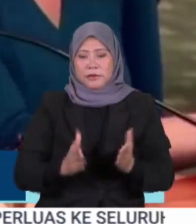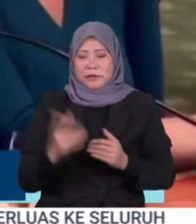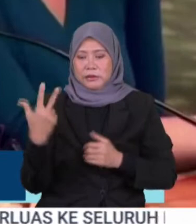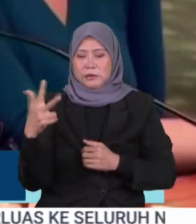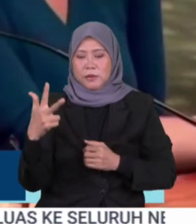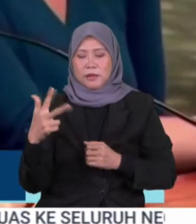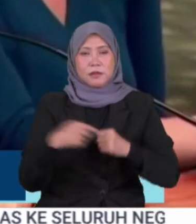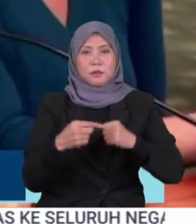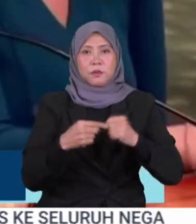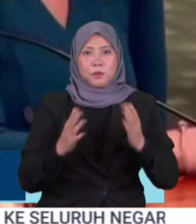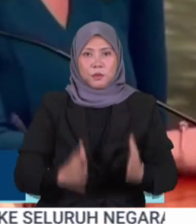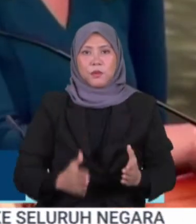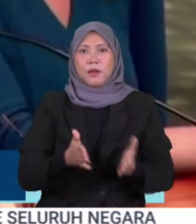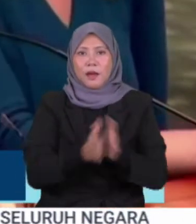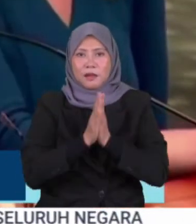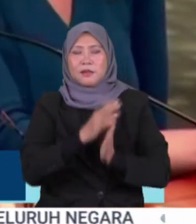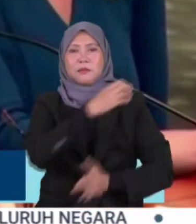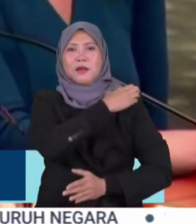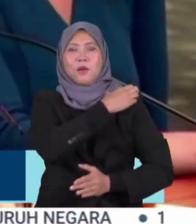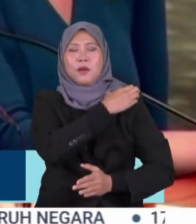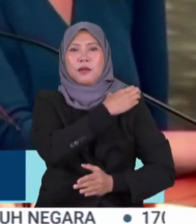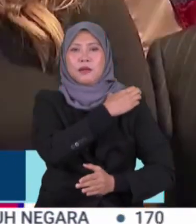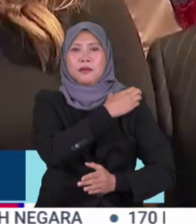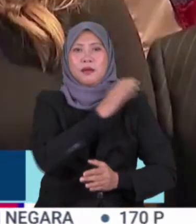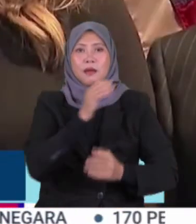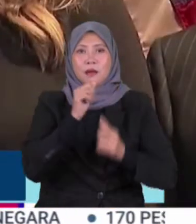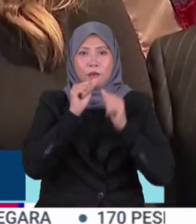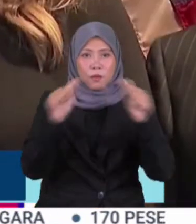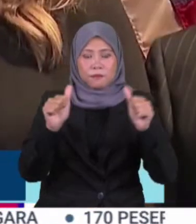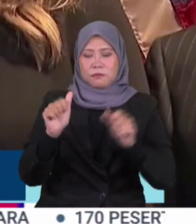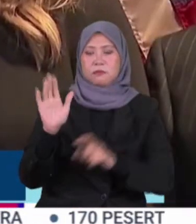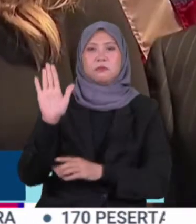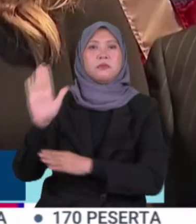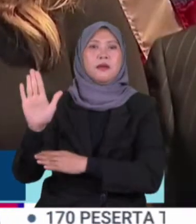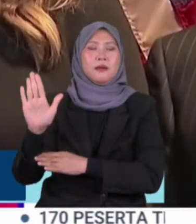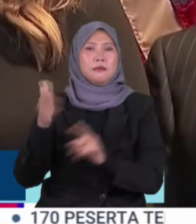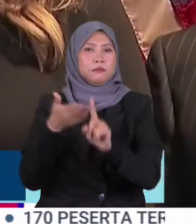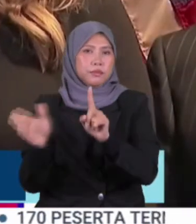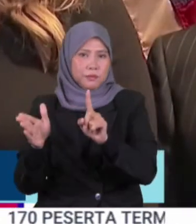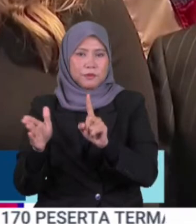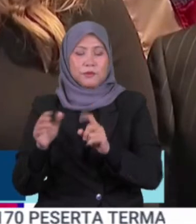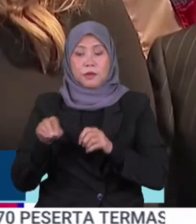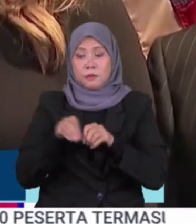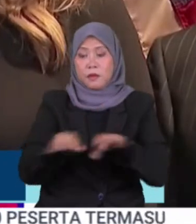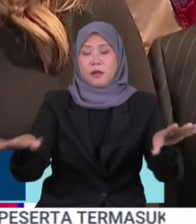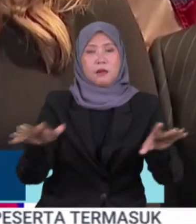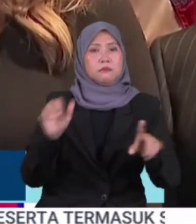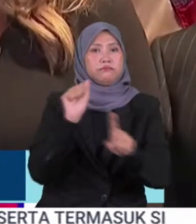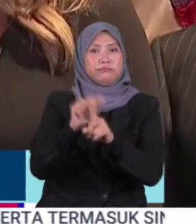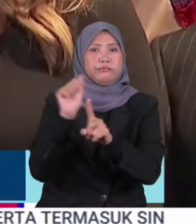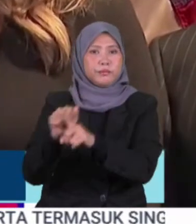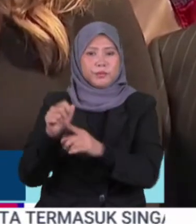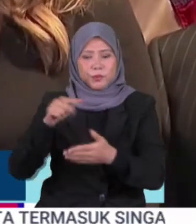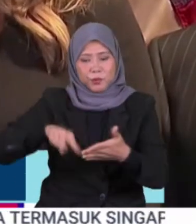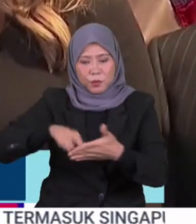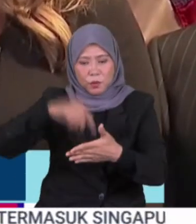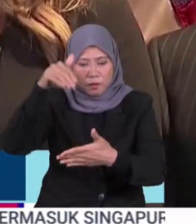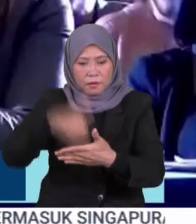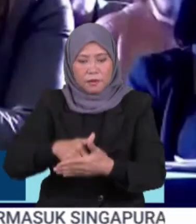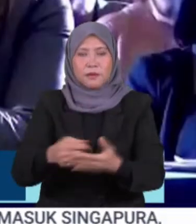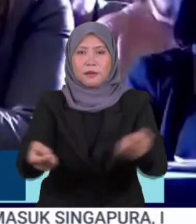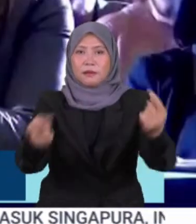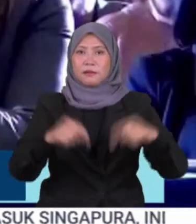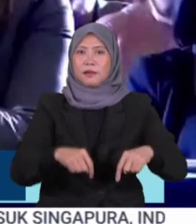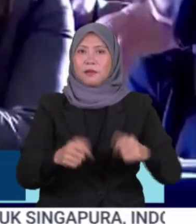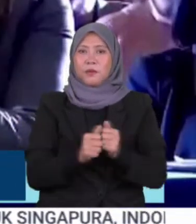termasuk minta pegawai awam melanggar sumpah Amerika Pendakwa raya berkata Jelani menyebarkan pembohongan pilihan raya apabila dia